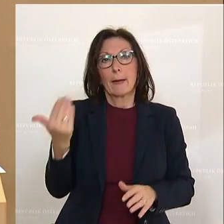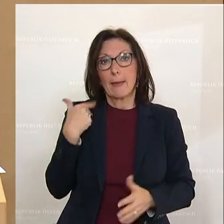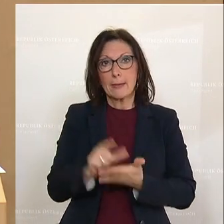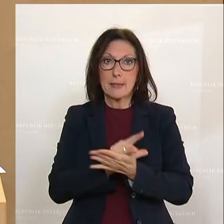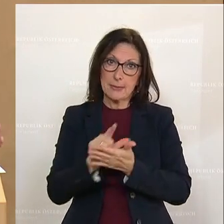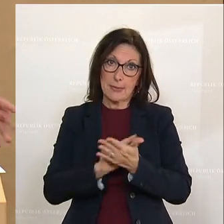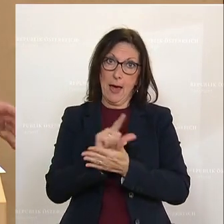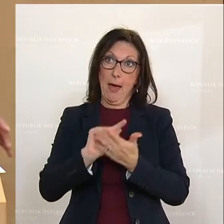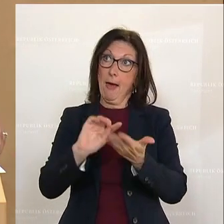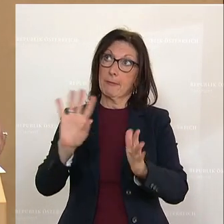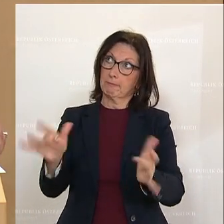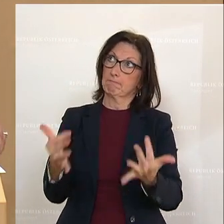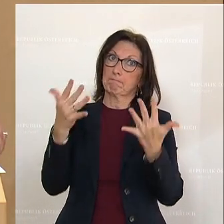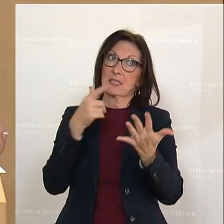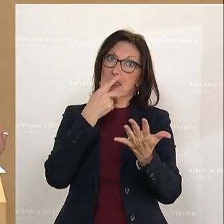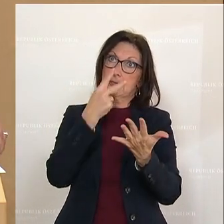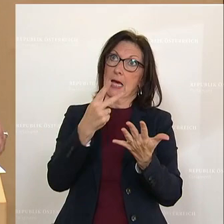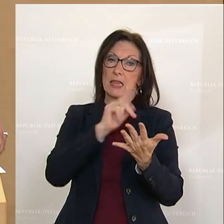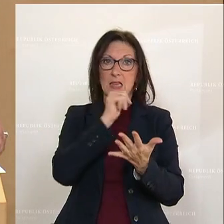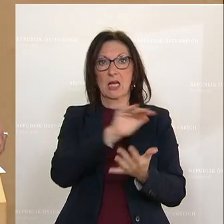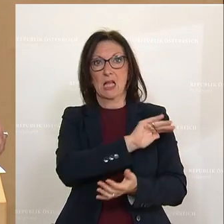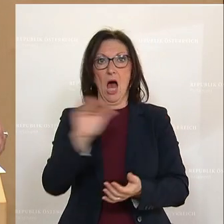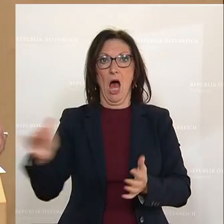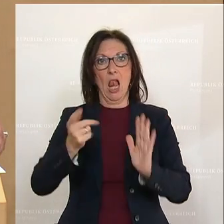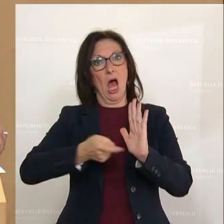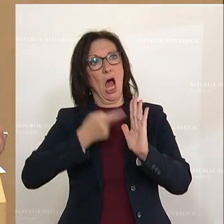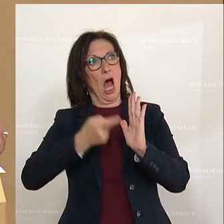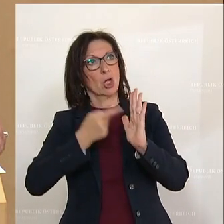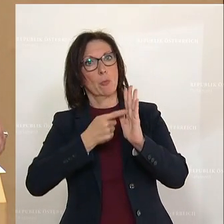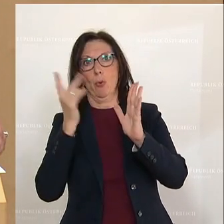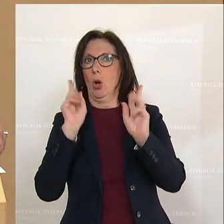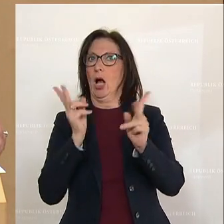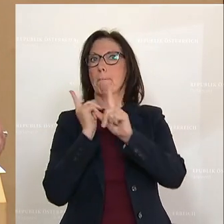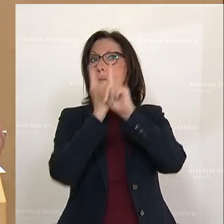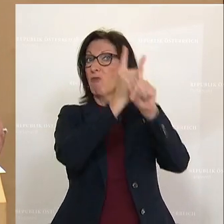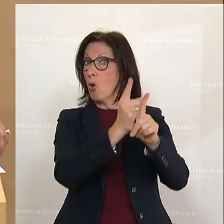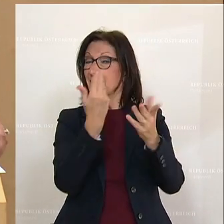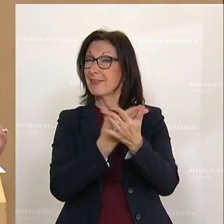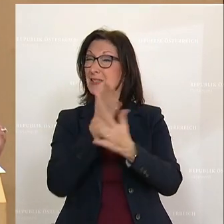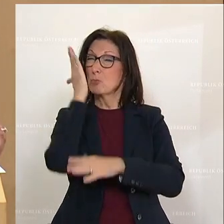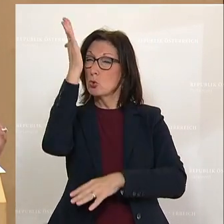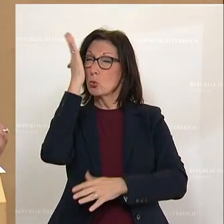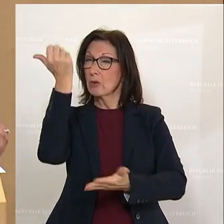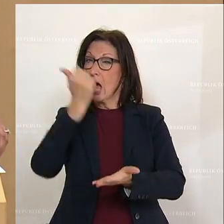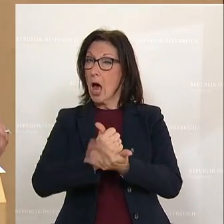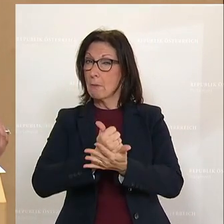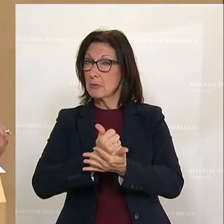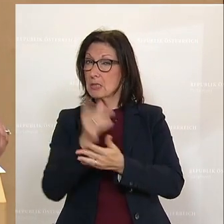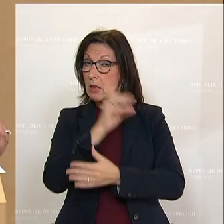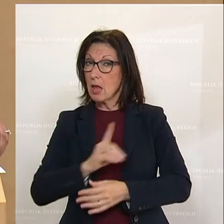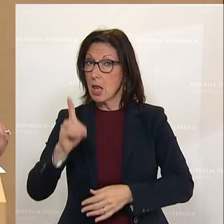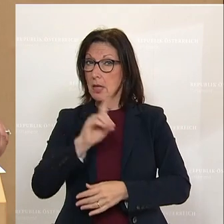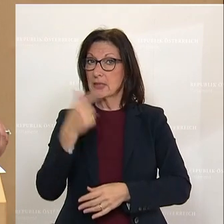Zeit auch gezeigt, dass nicht alle diesen hohen Ansprüchen gerecht werden. Es sollen daher in Zukunft bei Amtsdelikten des 22.